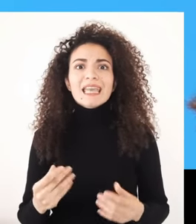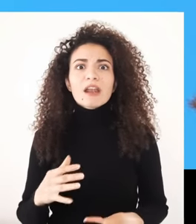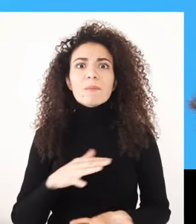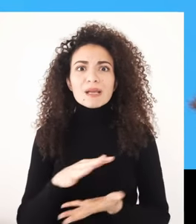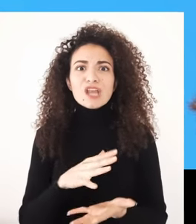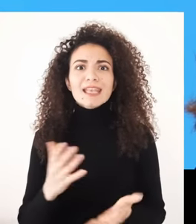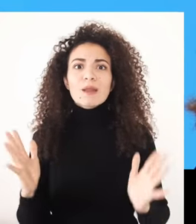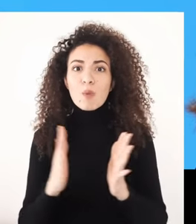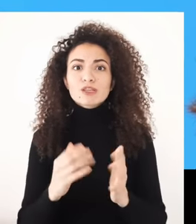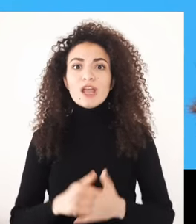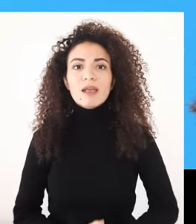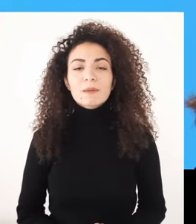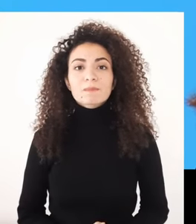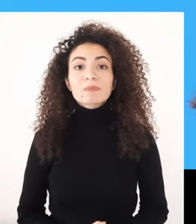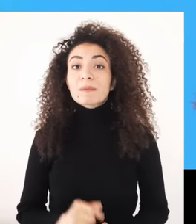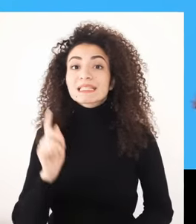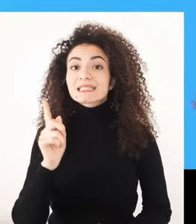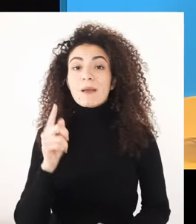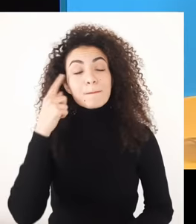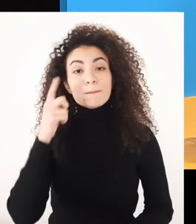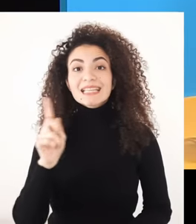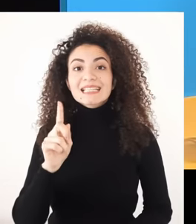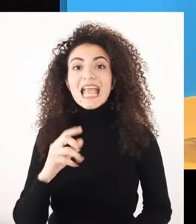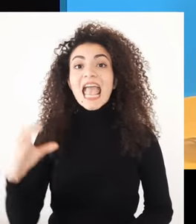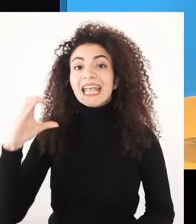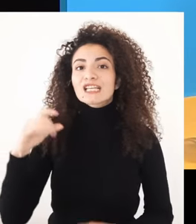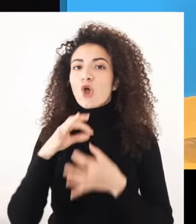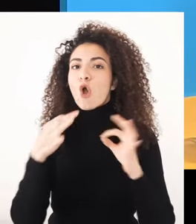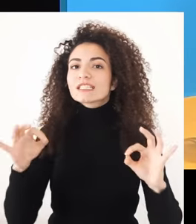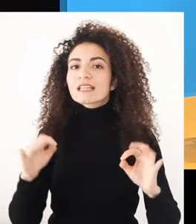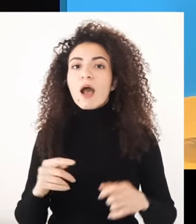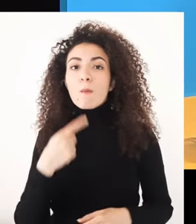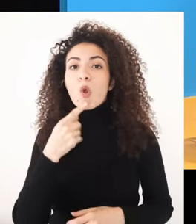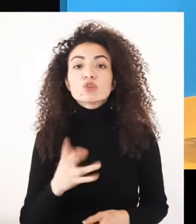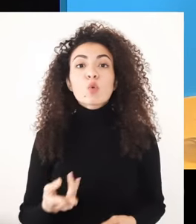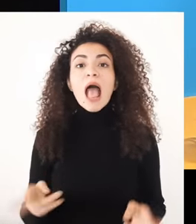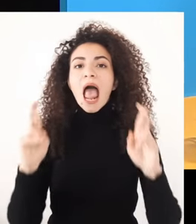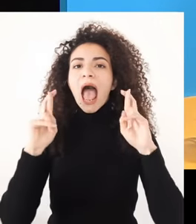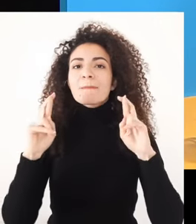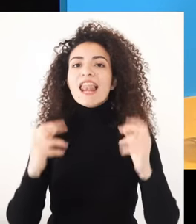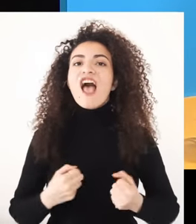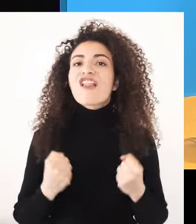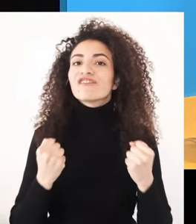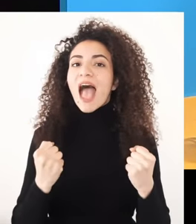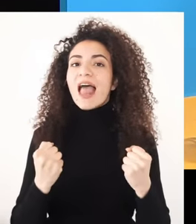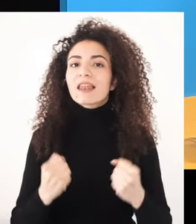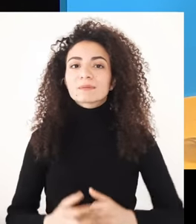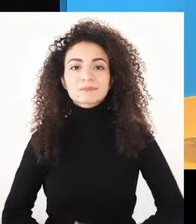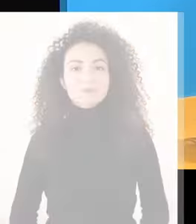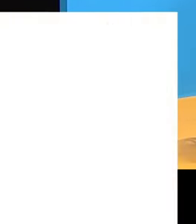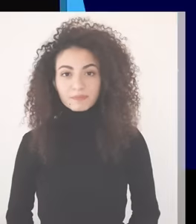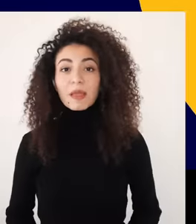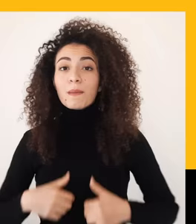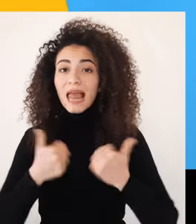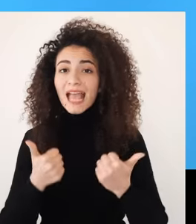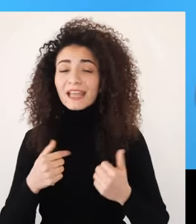نرجع على كريست جونستن بيقدم لنا فكرة الأمل الفاعل فكيف منعرف الأمل الفاعل وبنستفيد منه؟